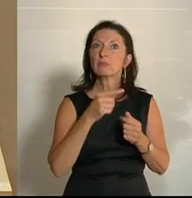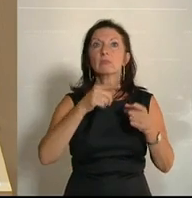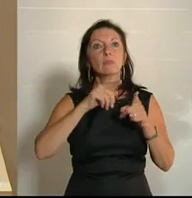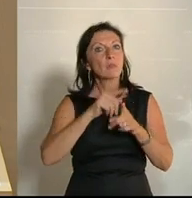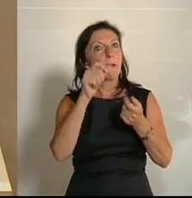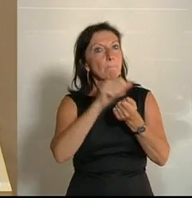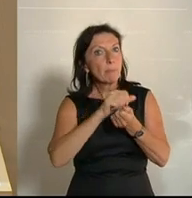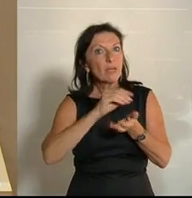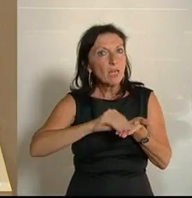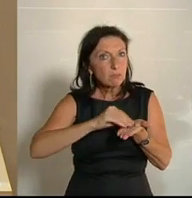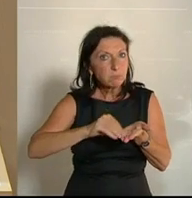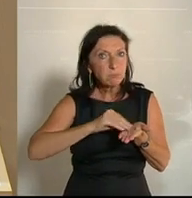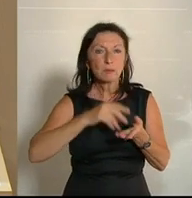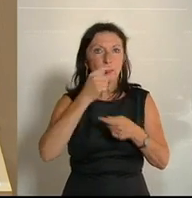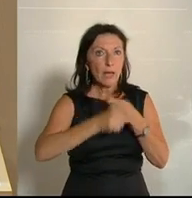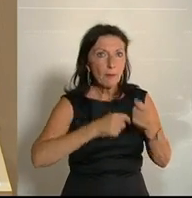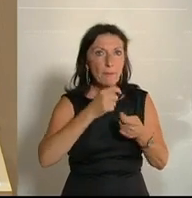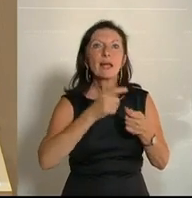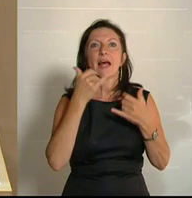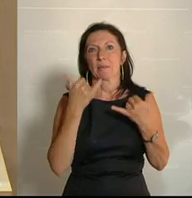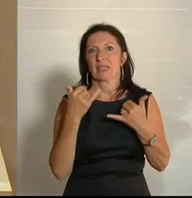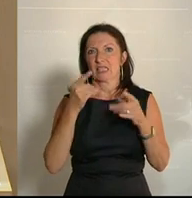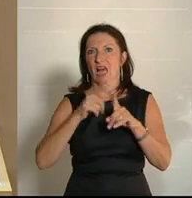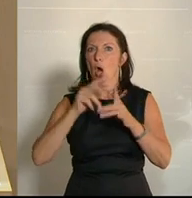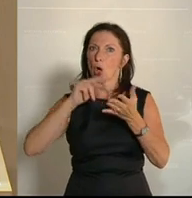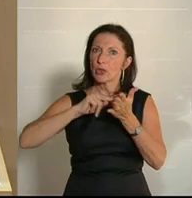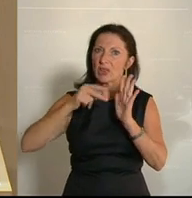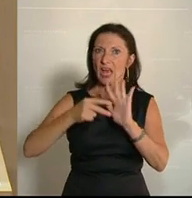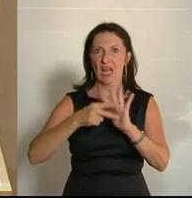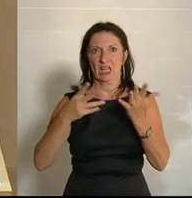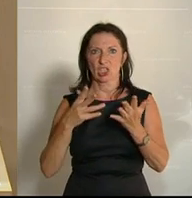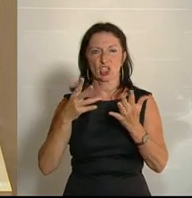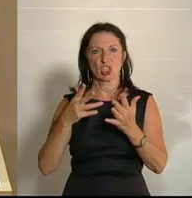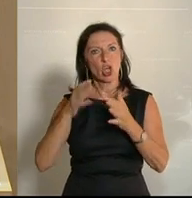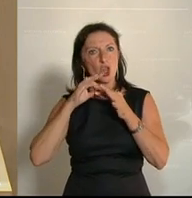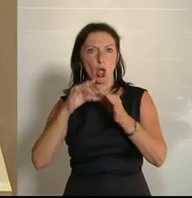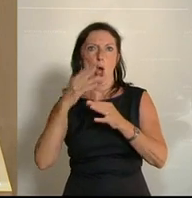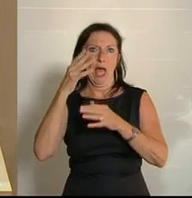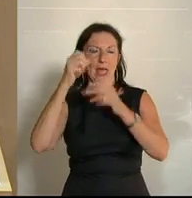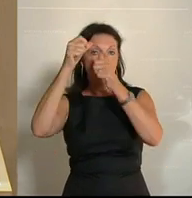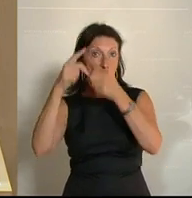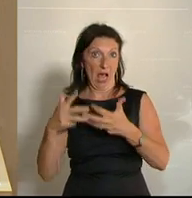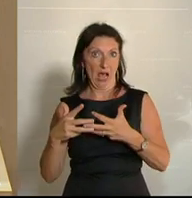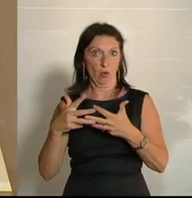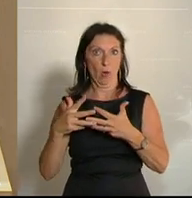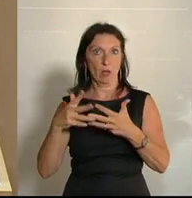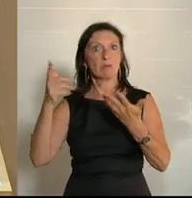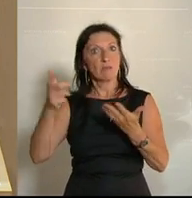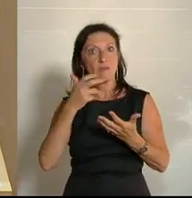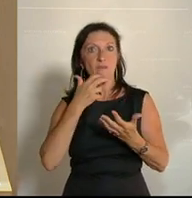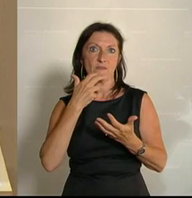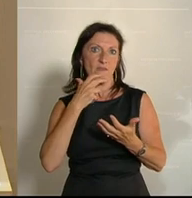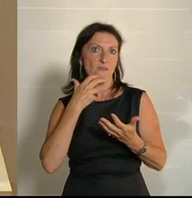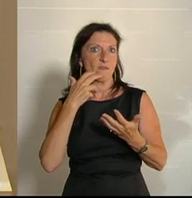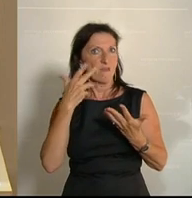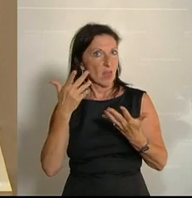Erfassung und Verarbeitung will man eine technisch verbesserte Treuhänderrangordnung einführen und somit den Ablauf praktischer und